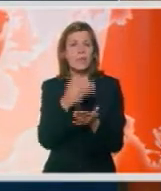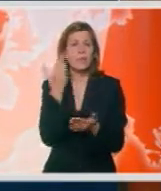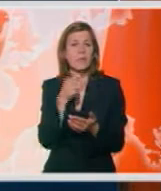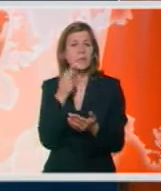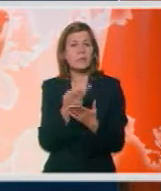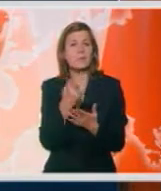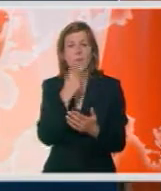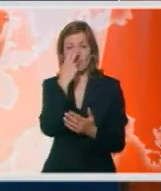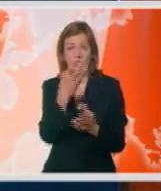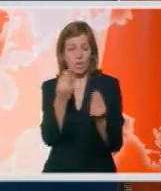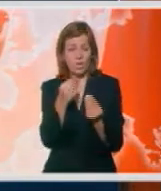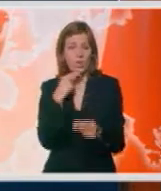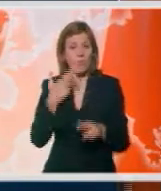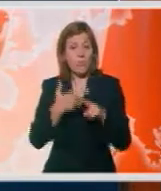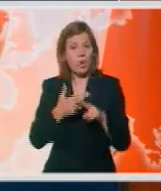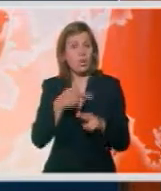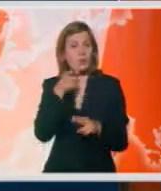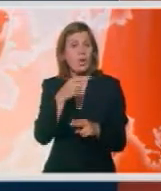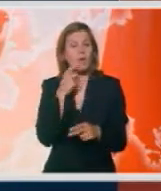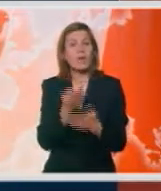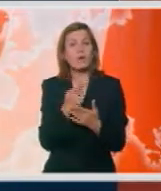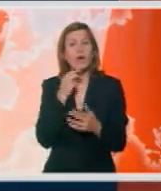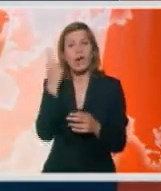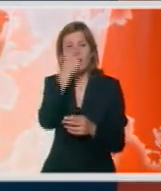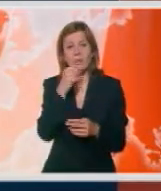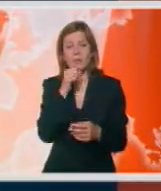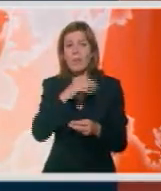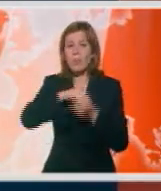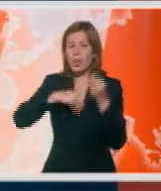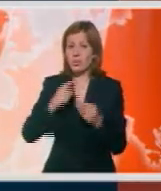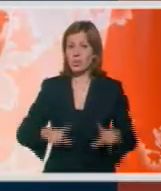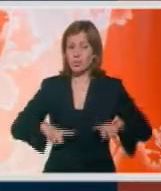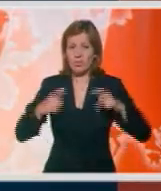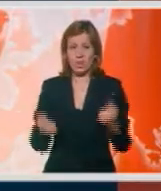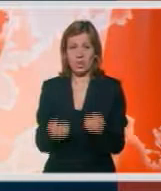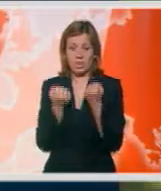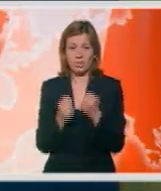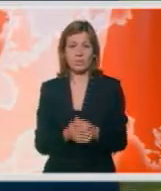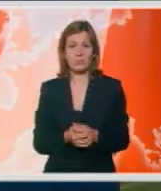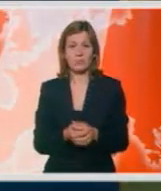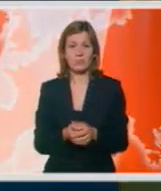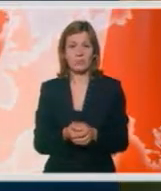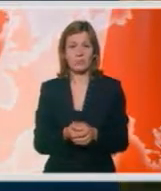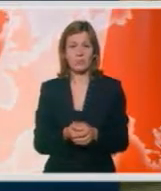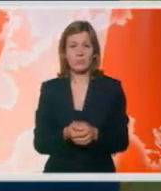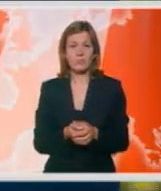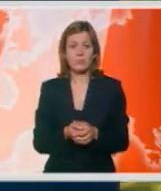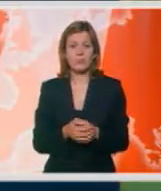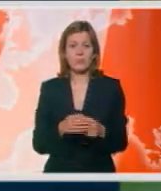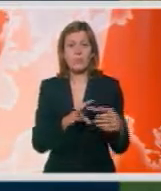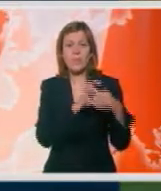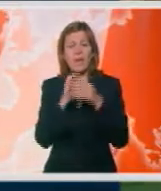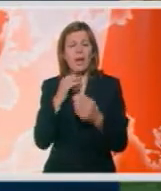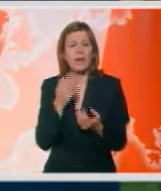postavlja se na osnovu posledica koja je ova razvona da ostavlja na lični i porodični život. Non stop imam taj težak